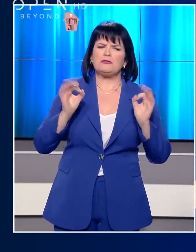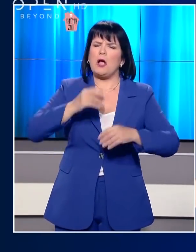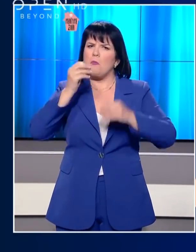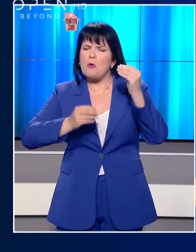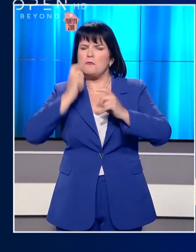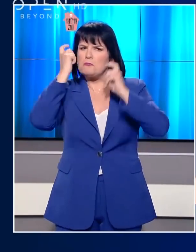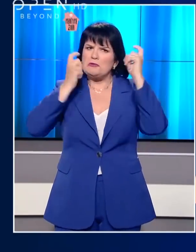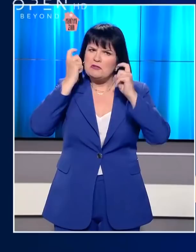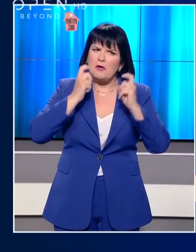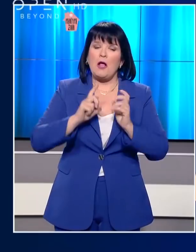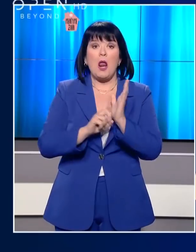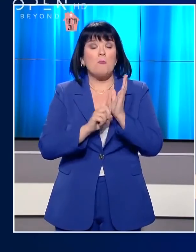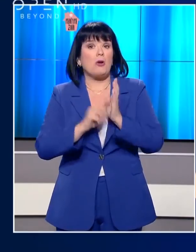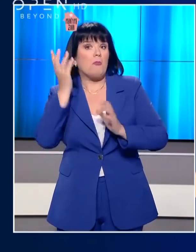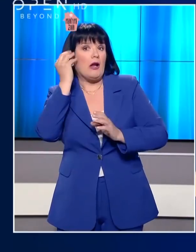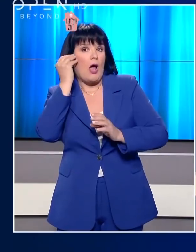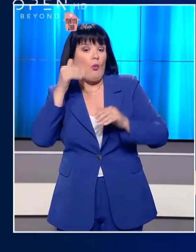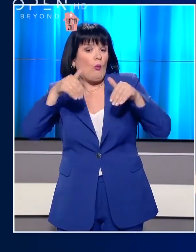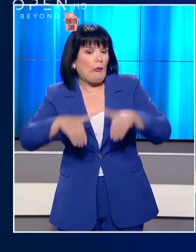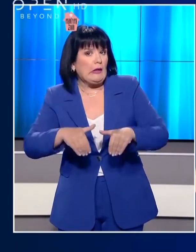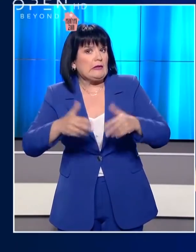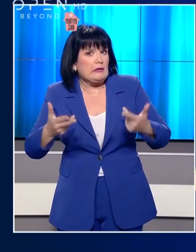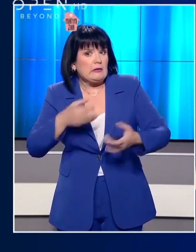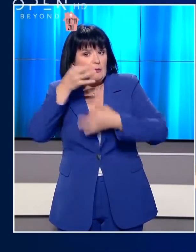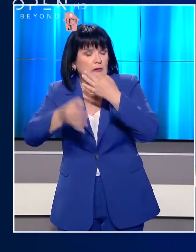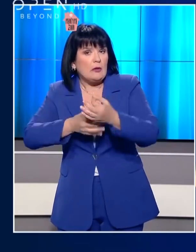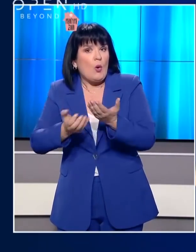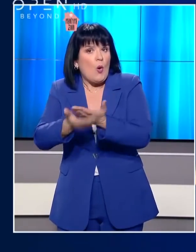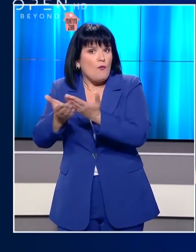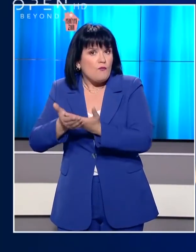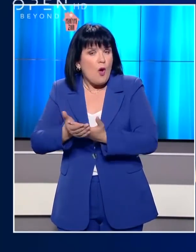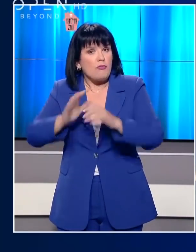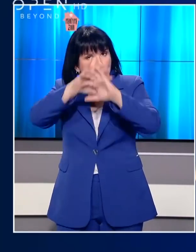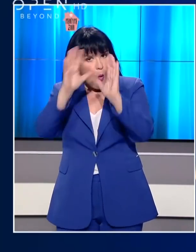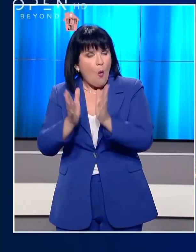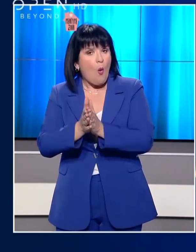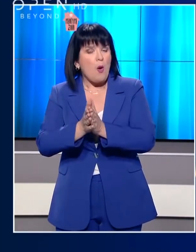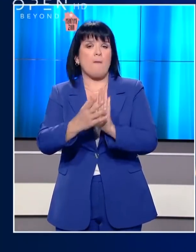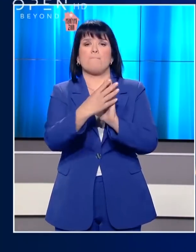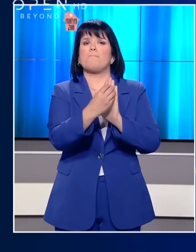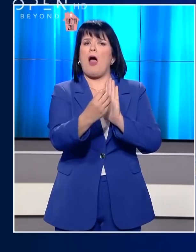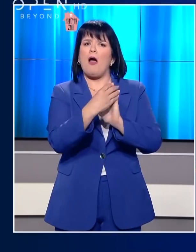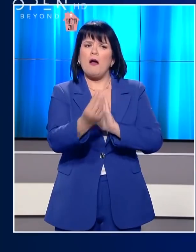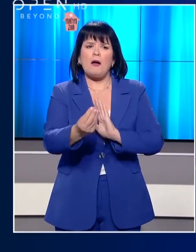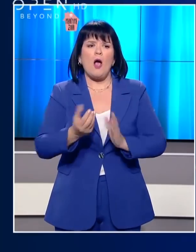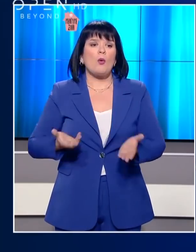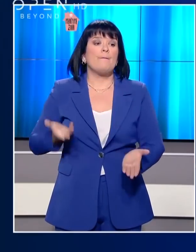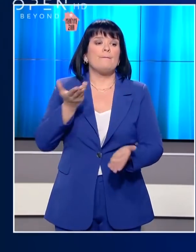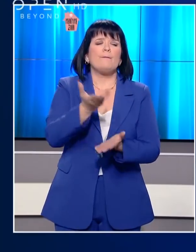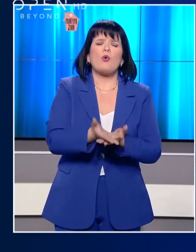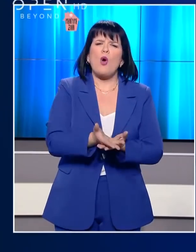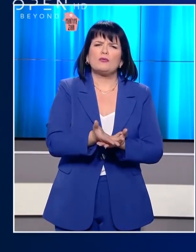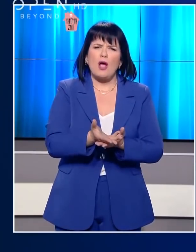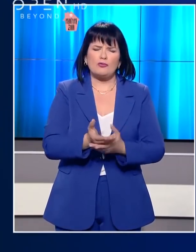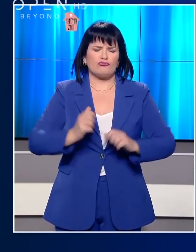πρέπει να τα ακούει όπως πρέπει να ακούει και αυτά τα οποία καταθέτουμε για να βοηθήσουμε την κατάσταση. Για παράδειγμα, τη μεγάλη πρόταση που καταθέσαμε